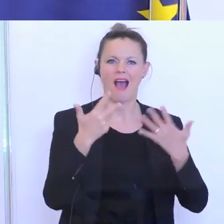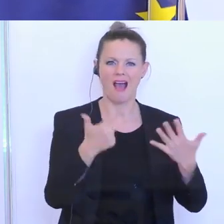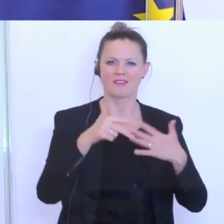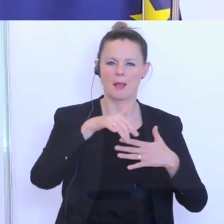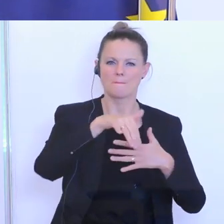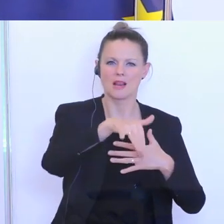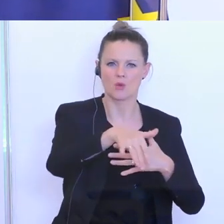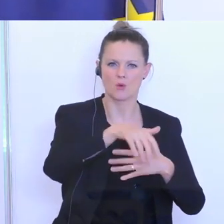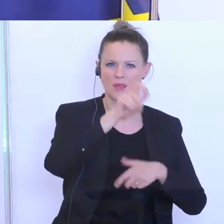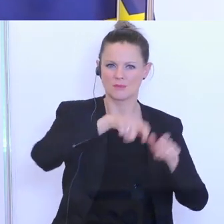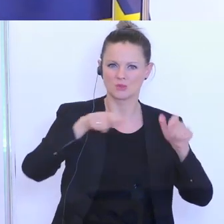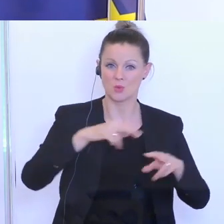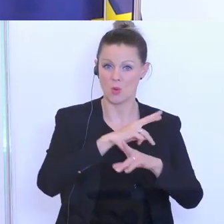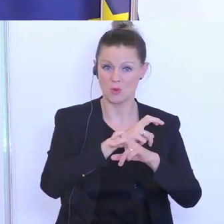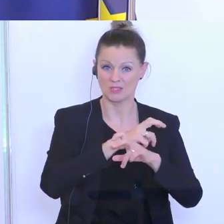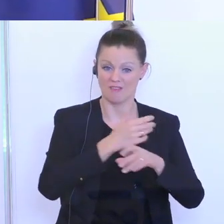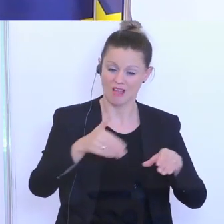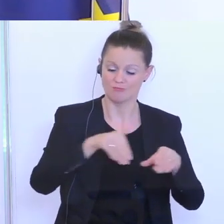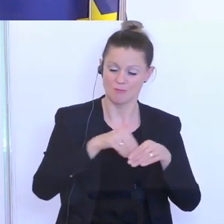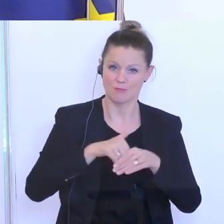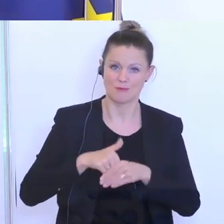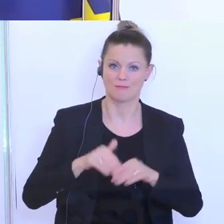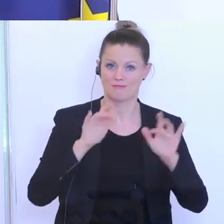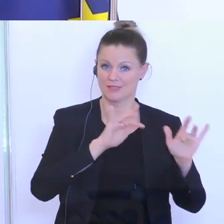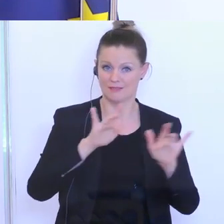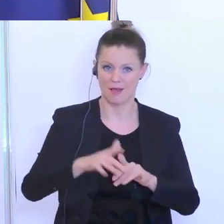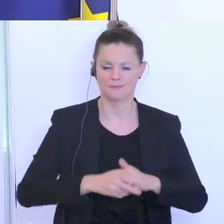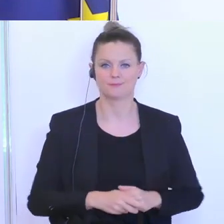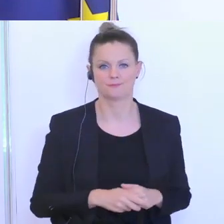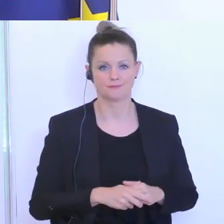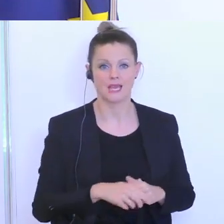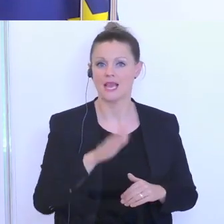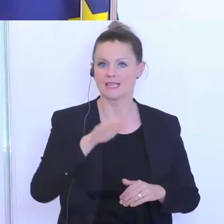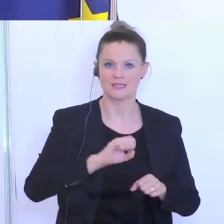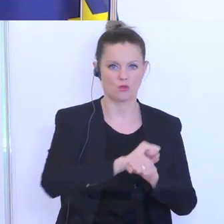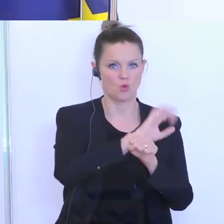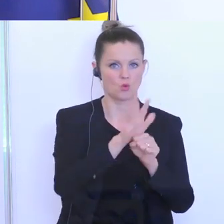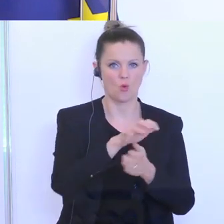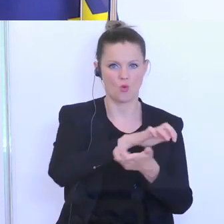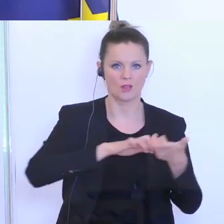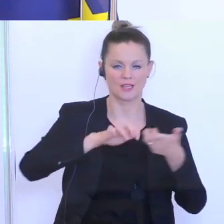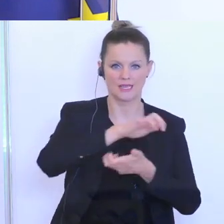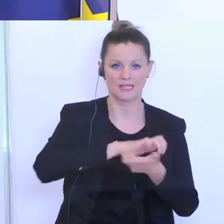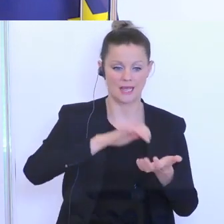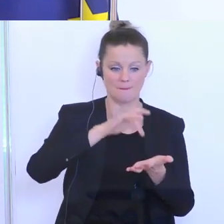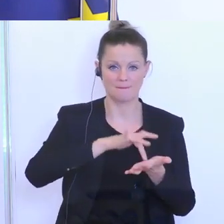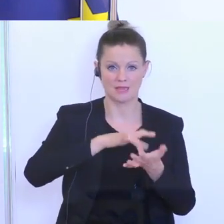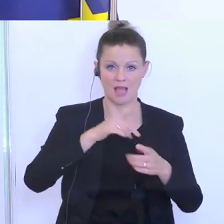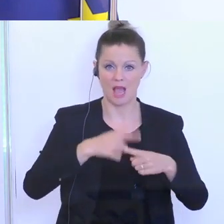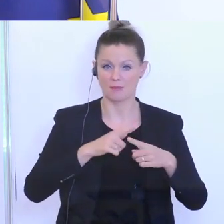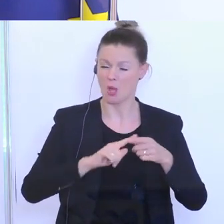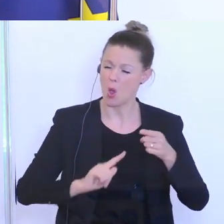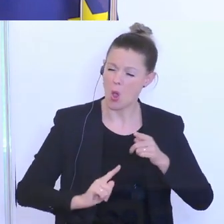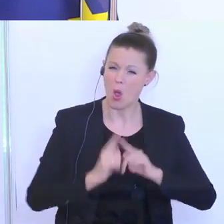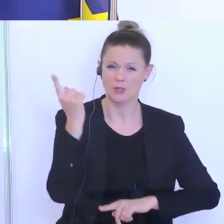Österreicherinnen und Österreicher, die beschäftigt waren. Nun seit der Coronakrise haben wir mit Mitte April die